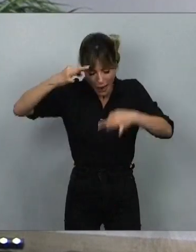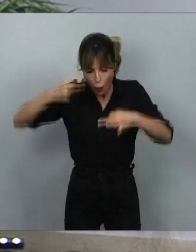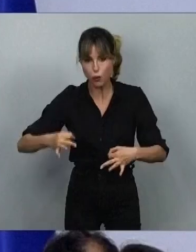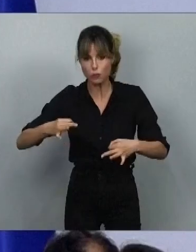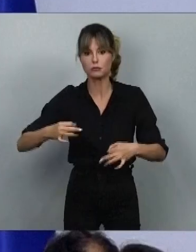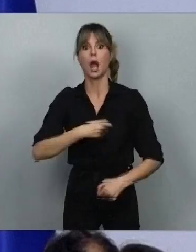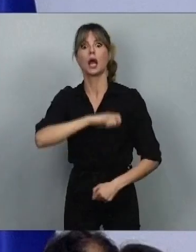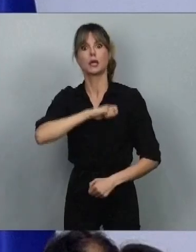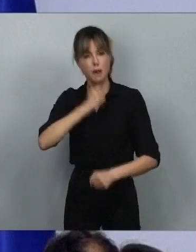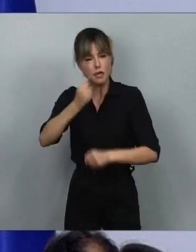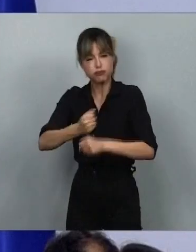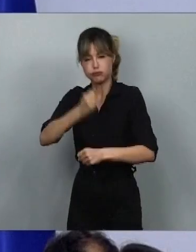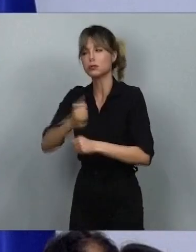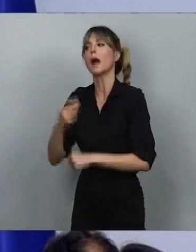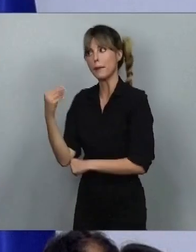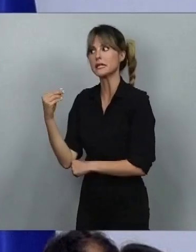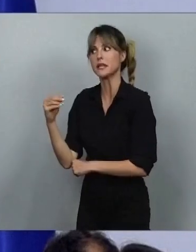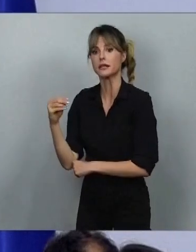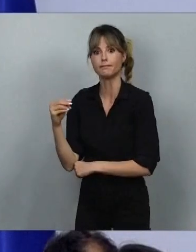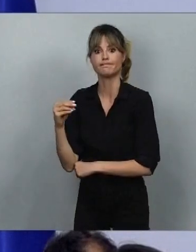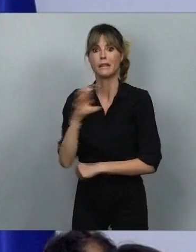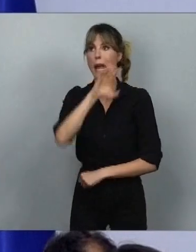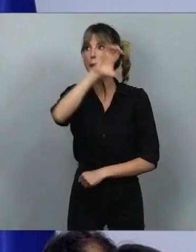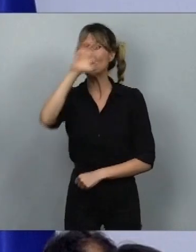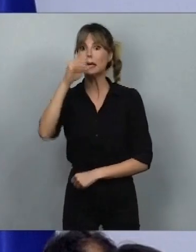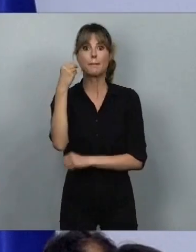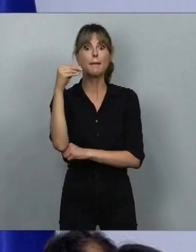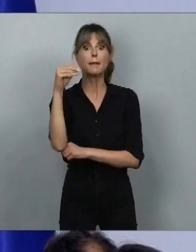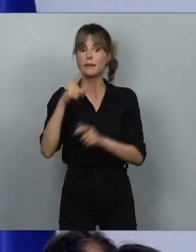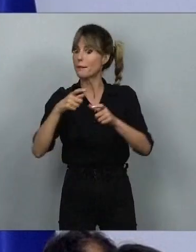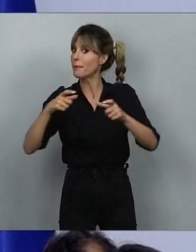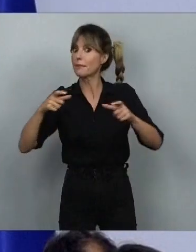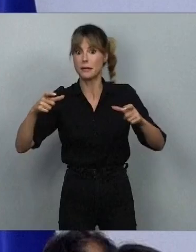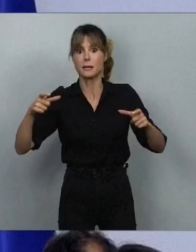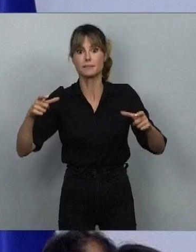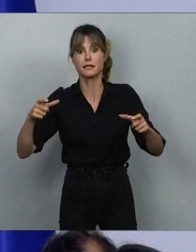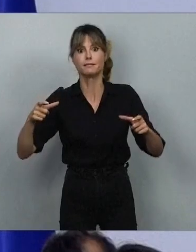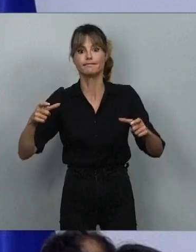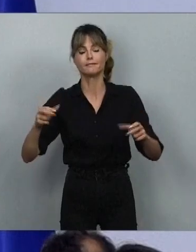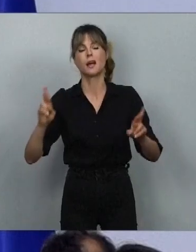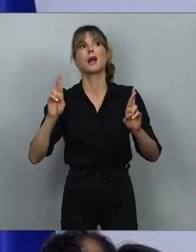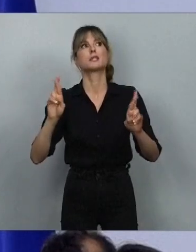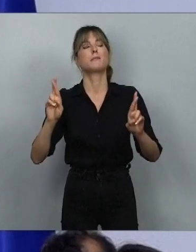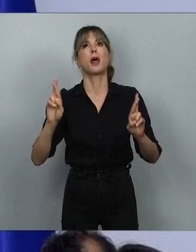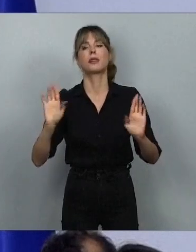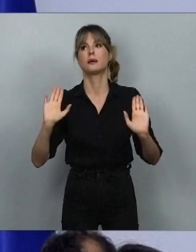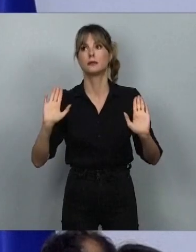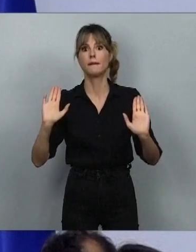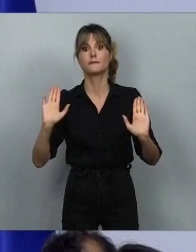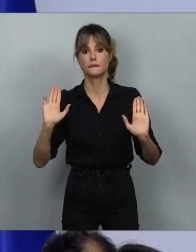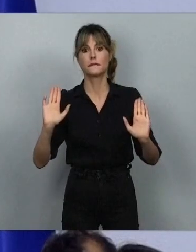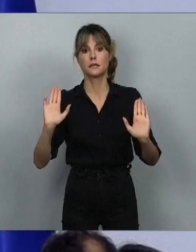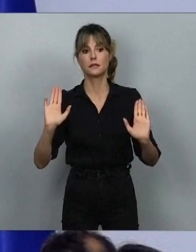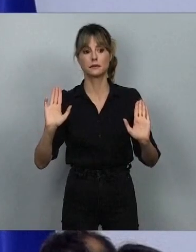والآلام والمعاناة والوصول إلى السلام والاستقرار في الإقليم بأكمله وفي العالم